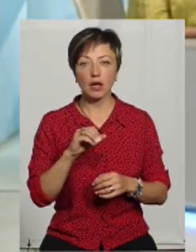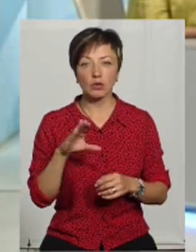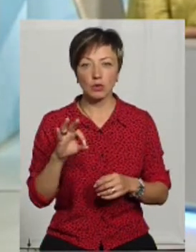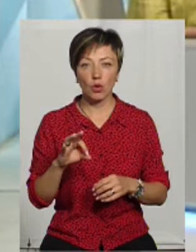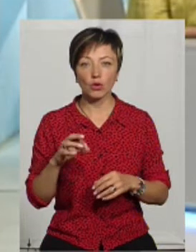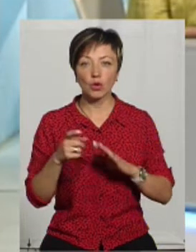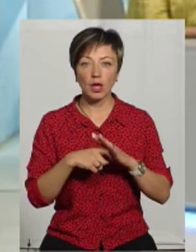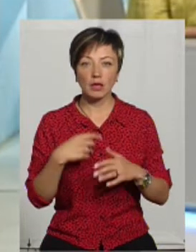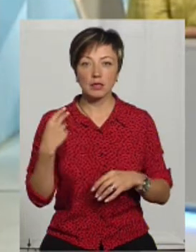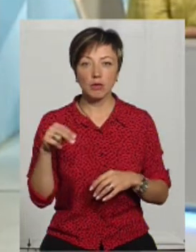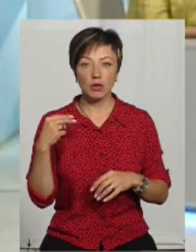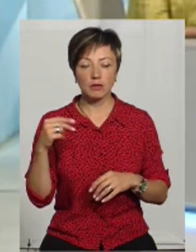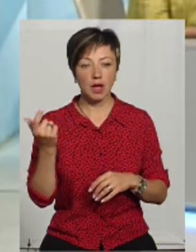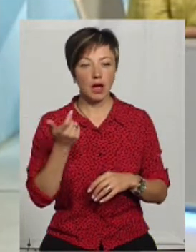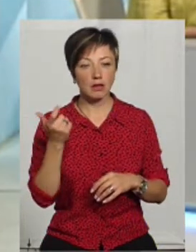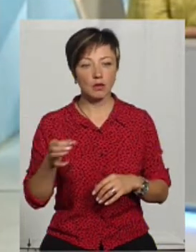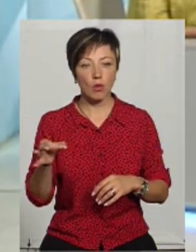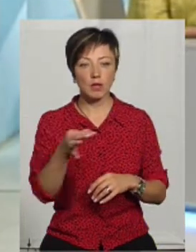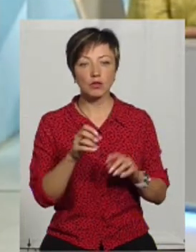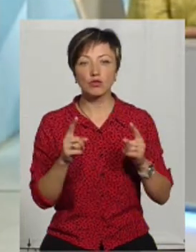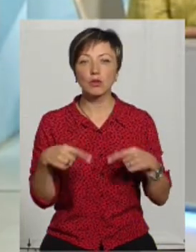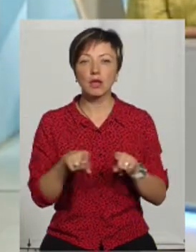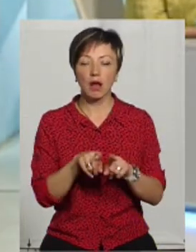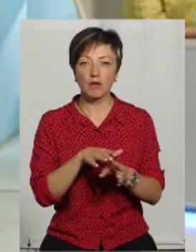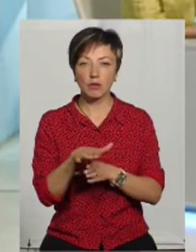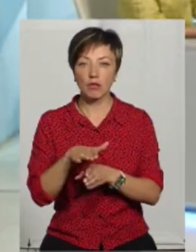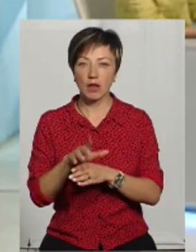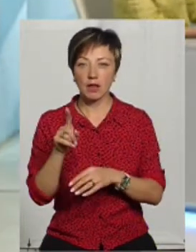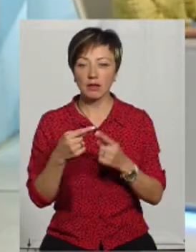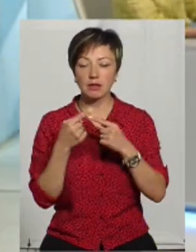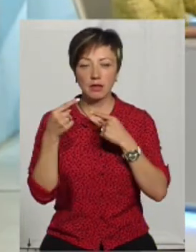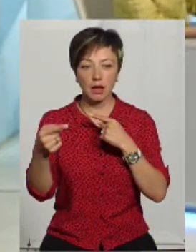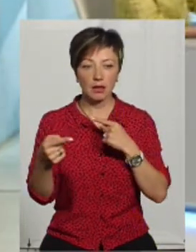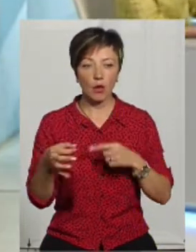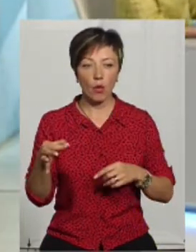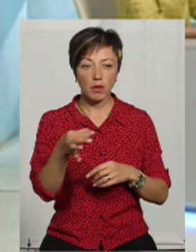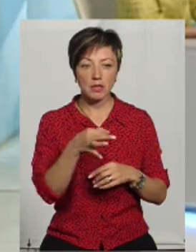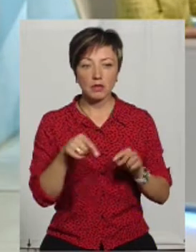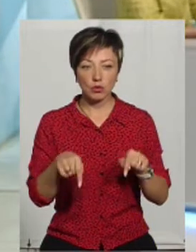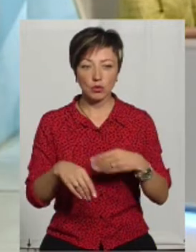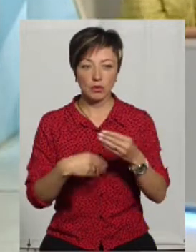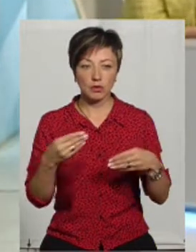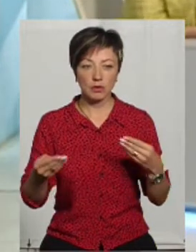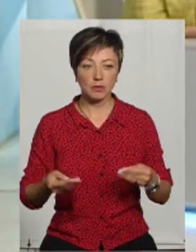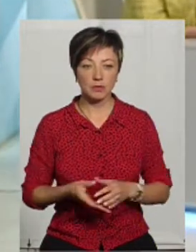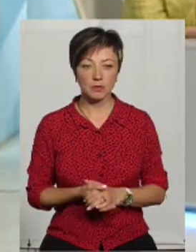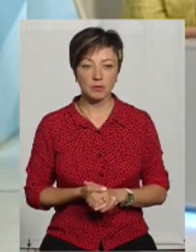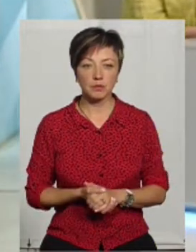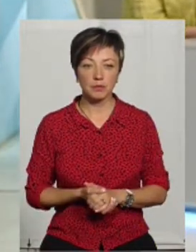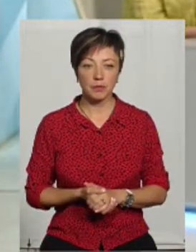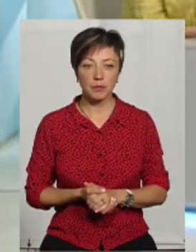АТО із Донецької, Запорізької, Харківської областей. Чому так відбувається, що навіть з таких віддалених областей, що тут саме приваблює?